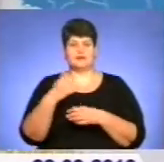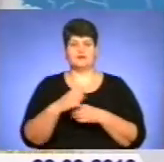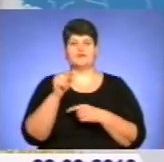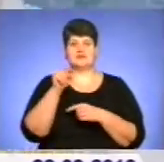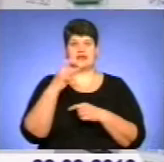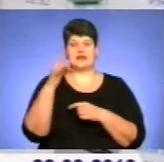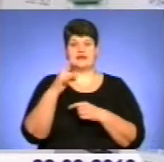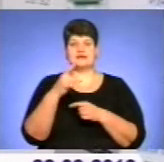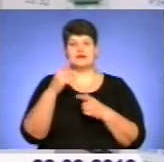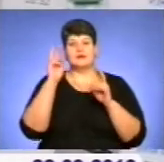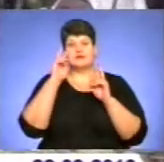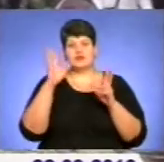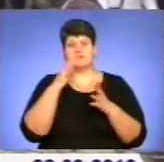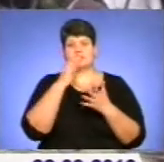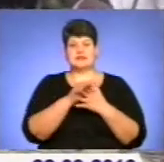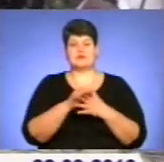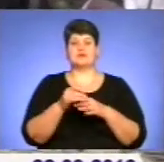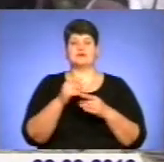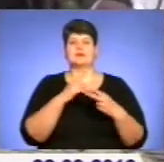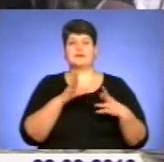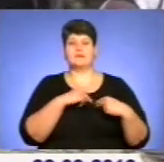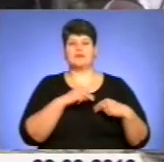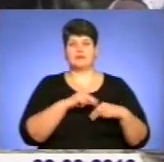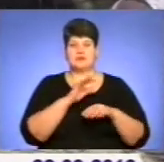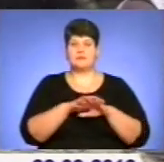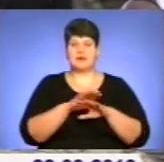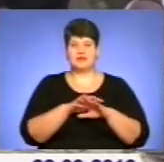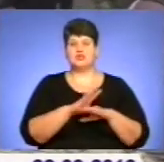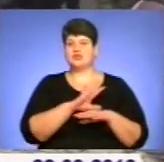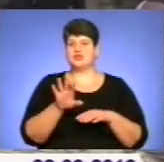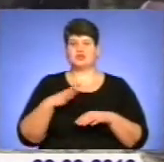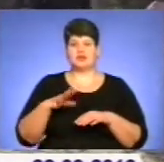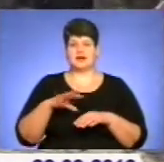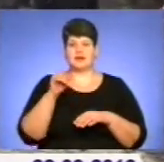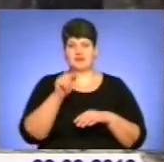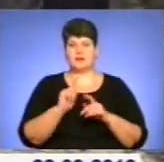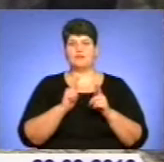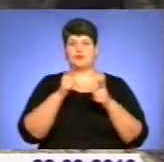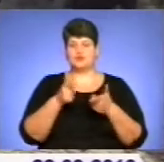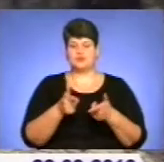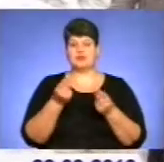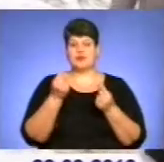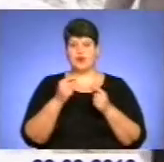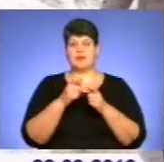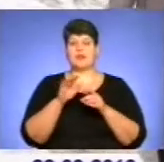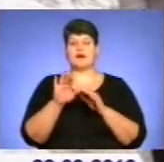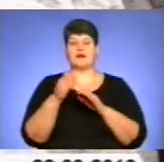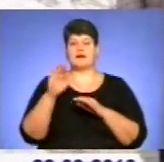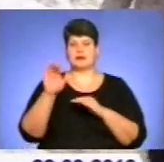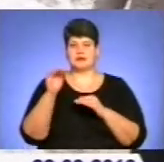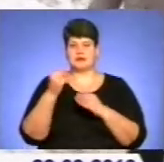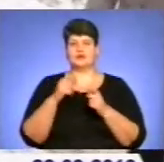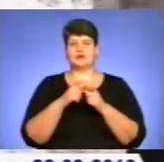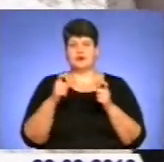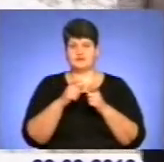Цього разу невідомий представився співробітником банку і перепитав жінку, чи не очікує вона поступлення грошей на кредитну картку. Отримавши від неї